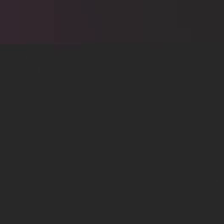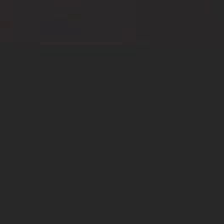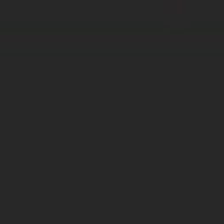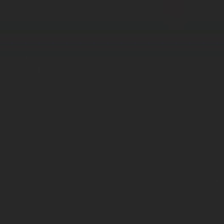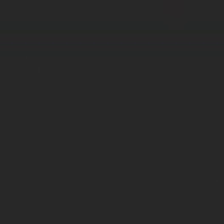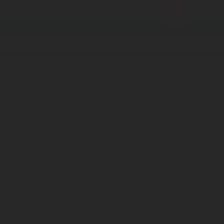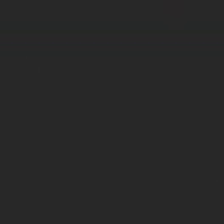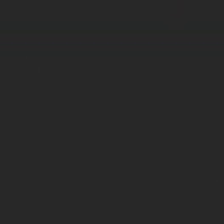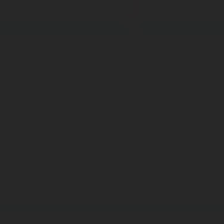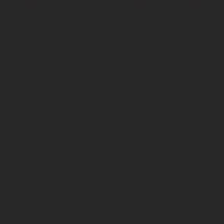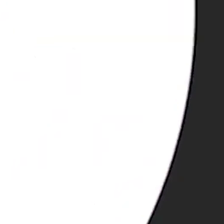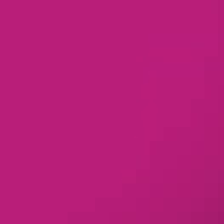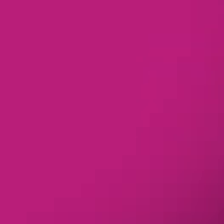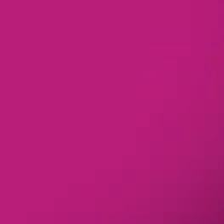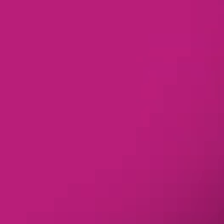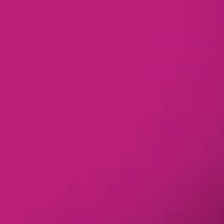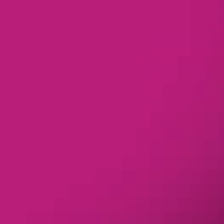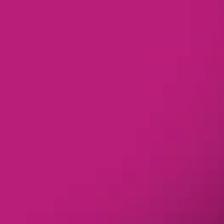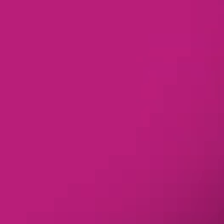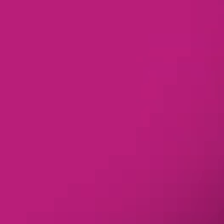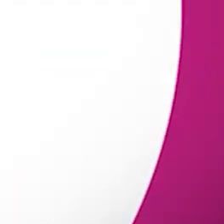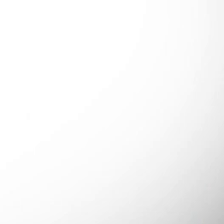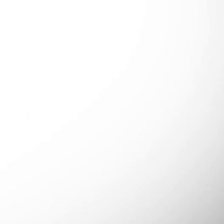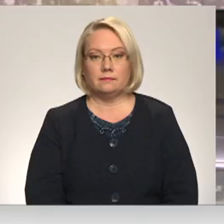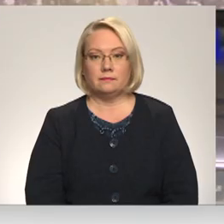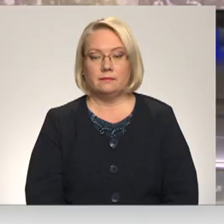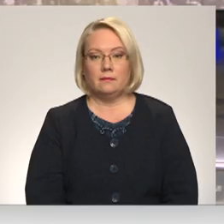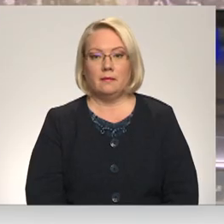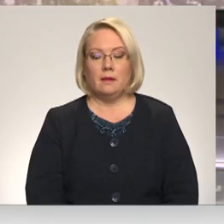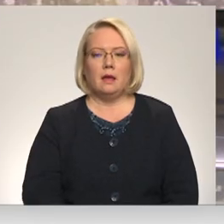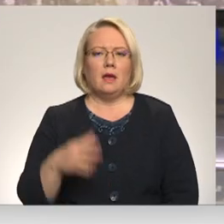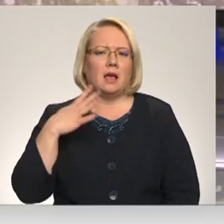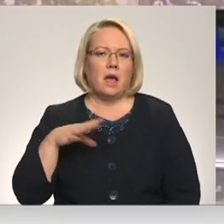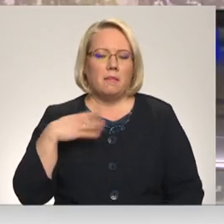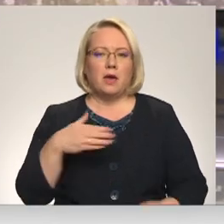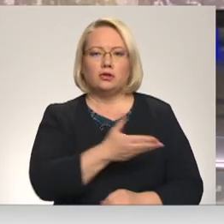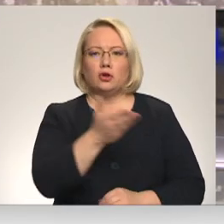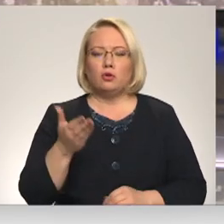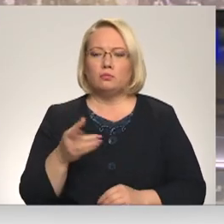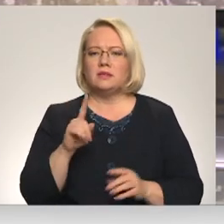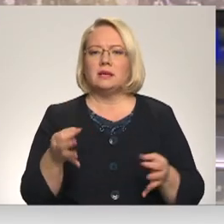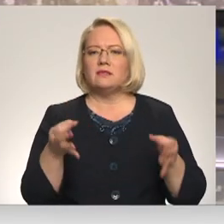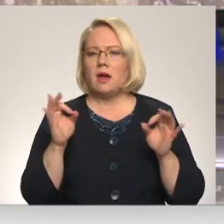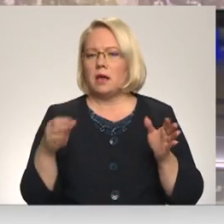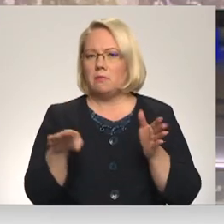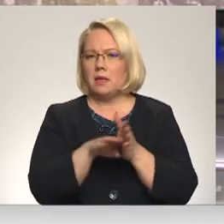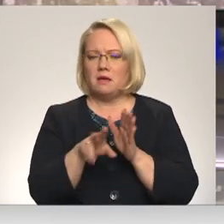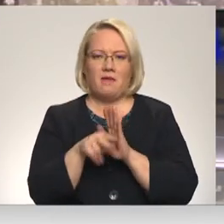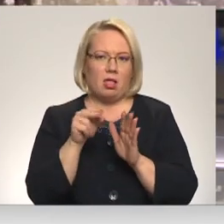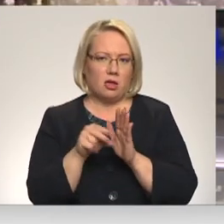Re, visi ēters ir te! Kāpēc jums ir svarīgi piedalīties